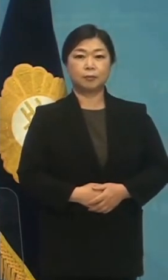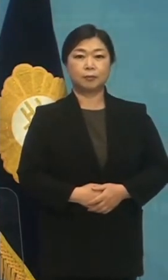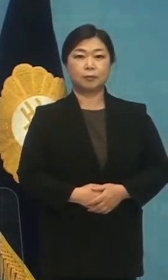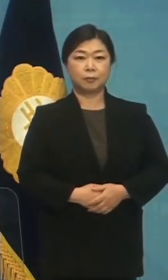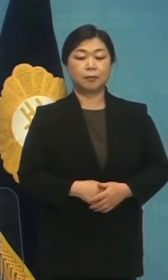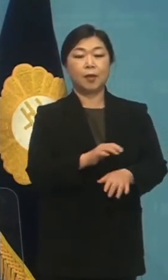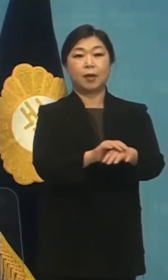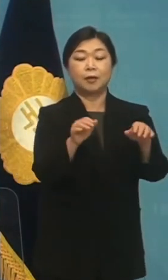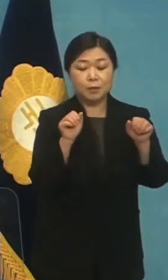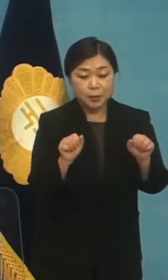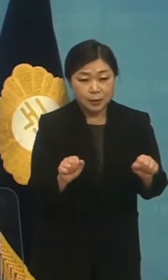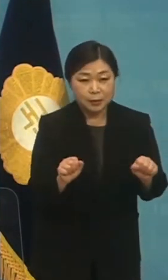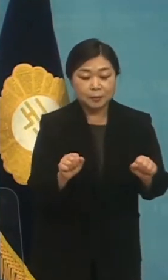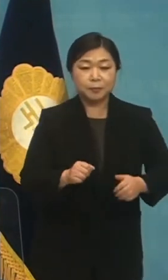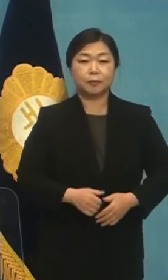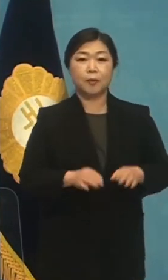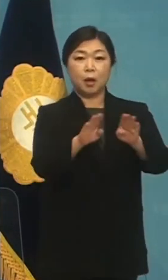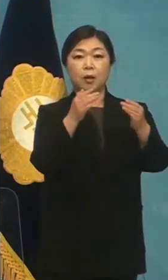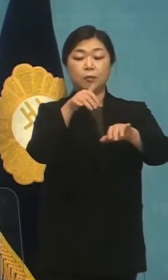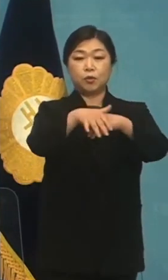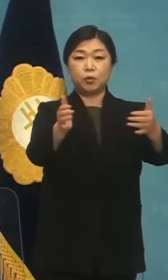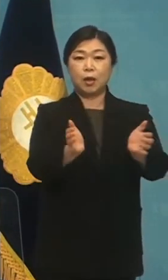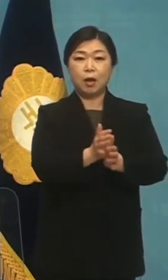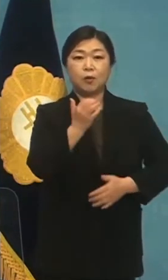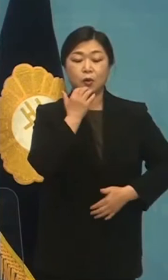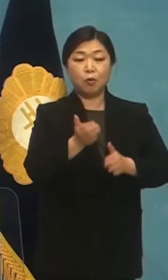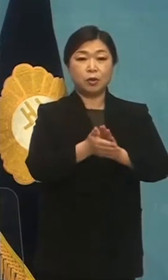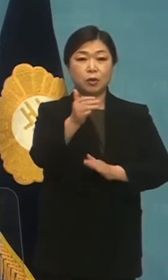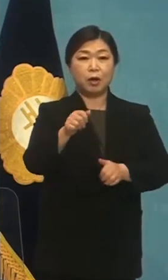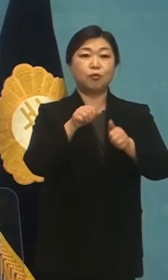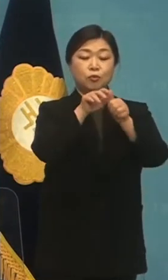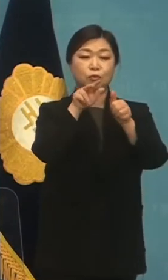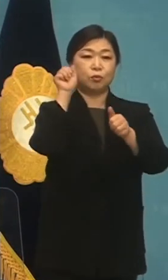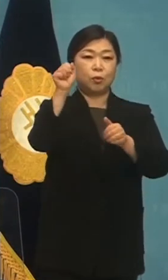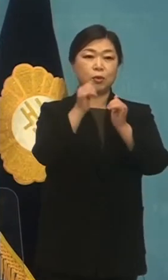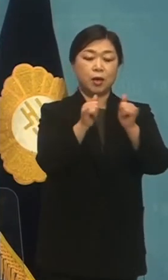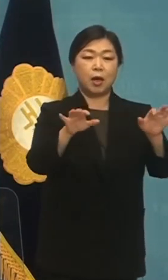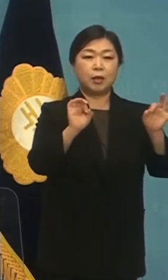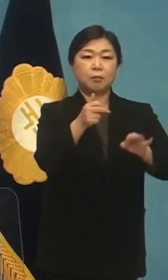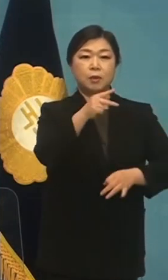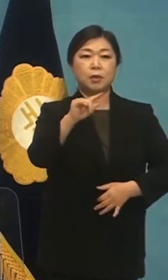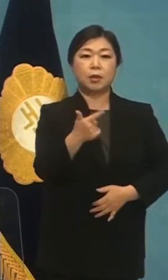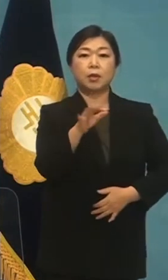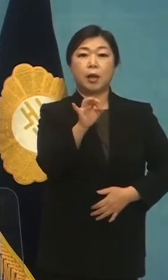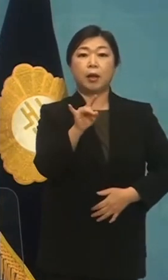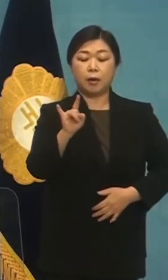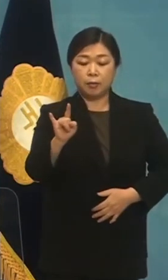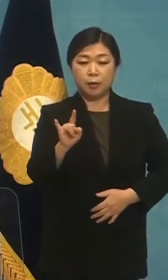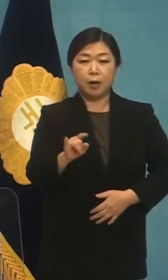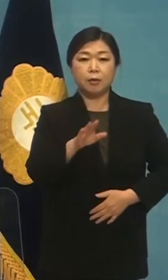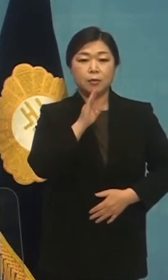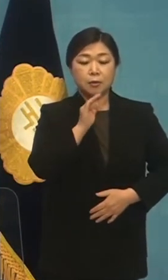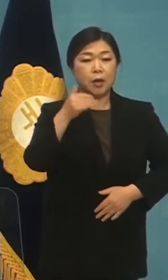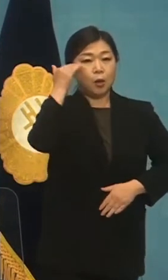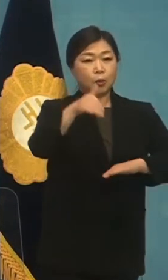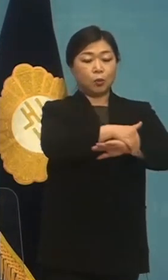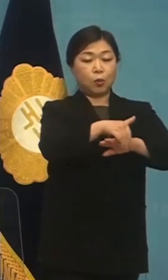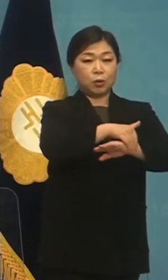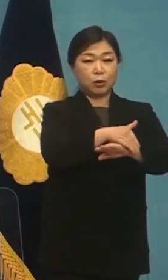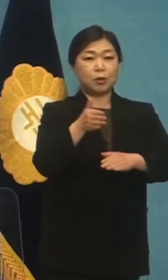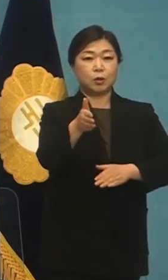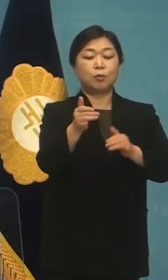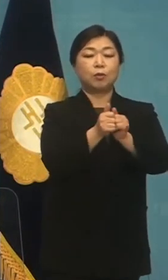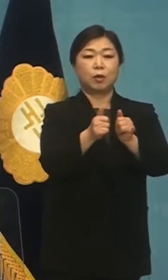안녕하십니까. 여름민주당 서울시장 후보 김진애입니다. 진짜 도시 전문가 김진애의